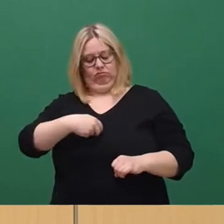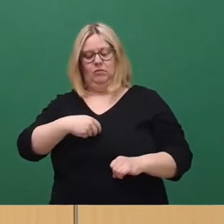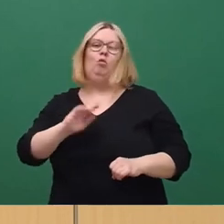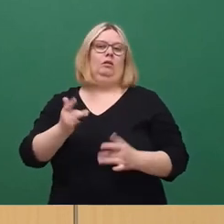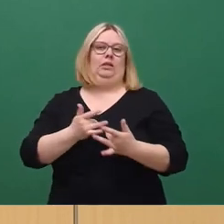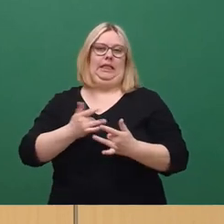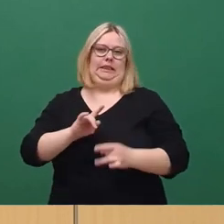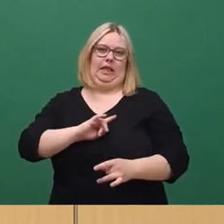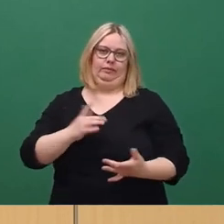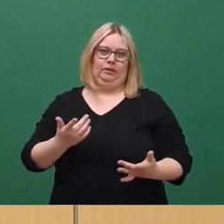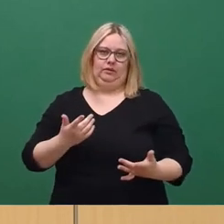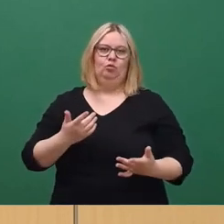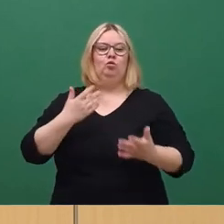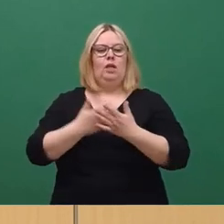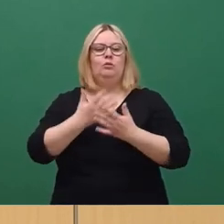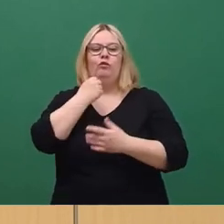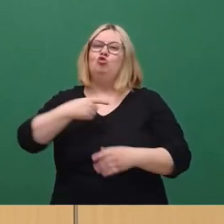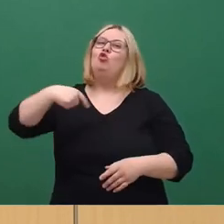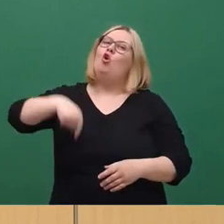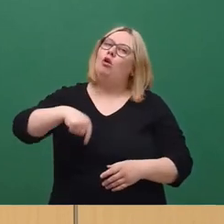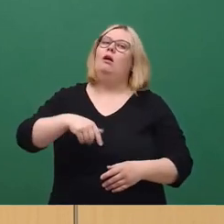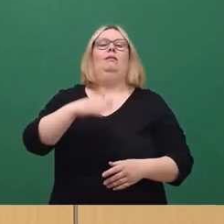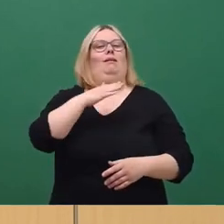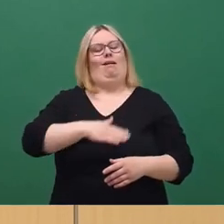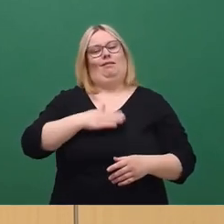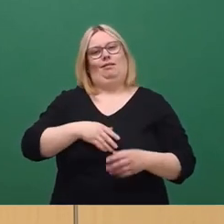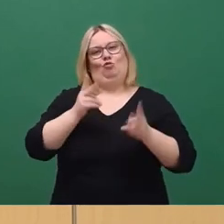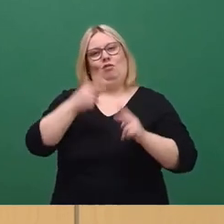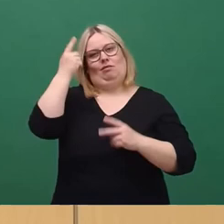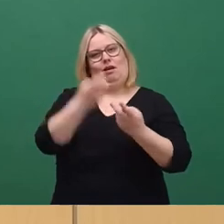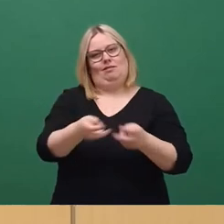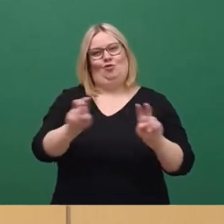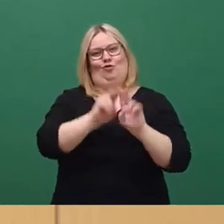Und in diesem Sinne wünsche ich uns heute eine gute Stadtratssitzung. Vielen Dank.